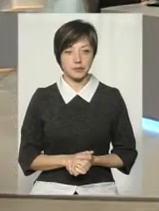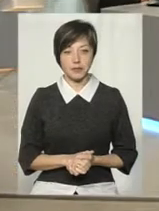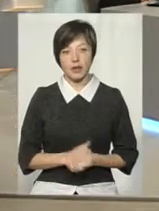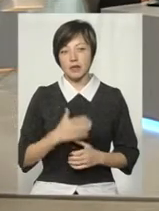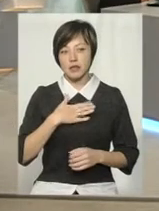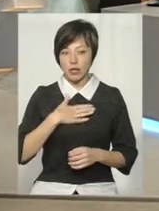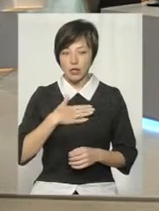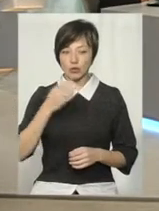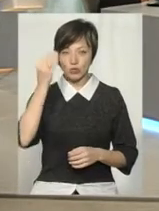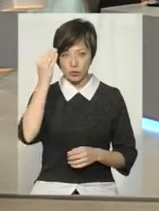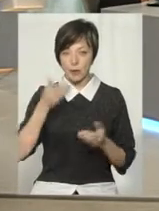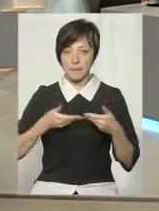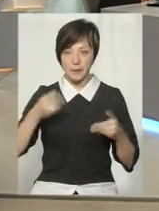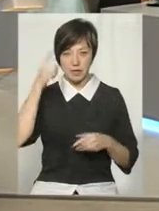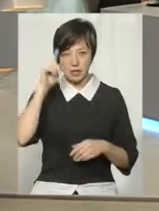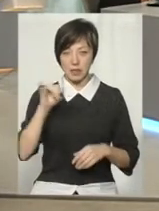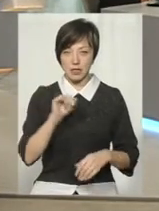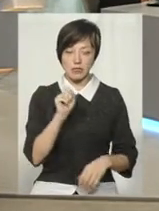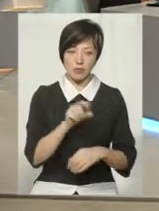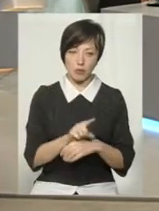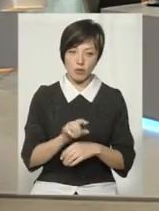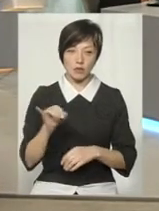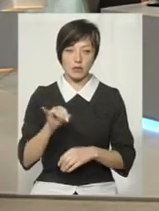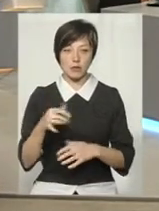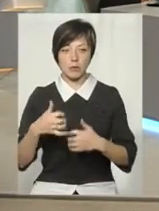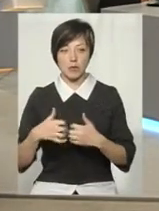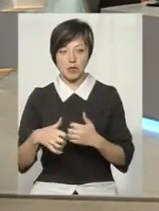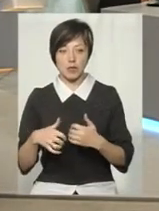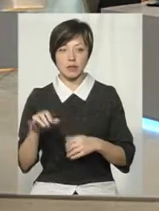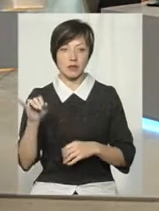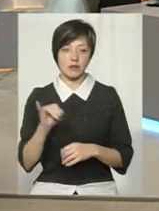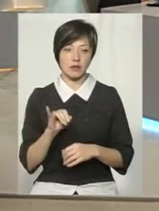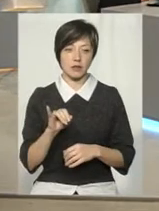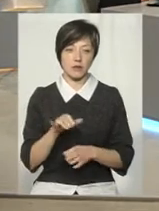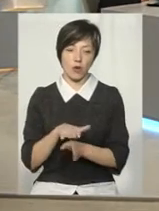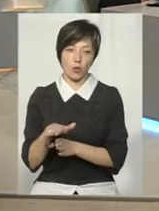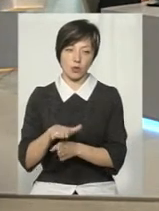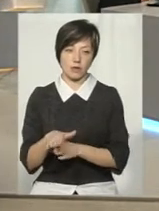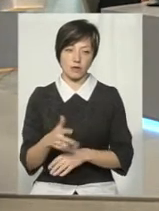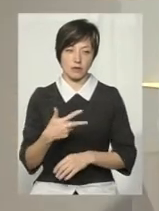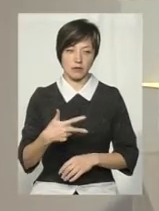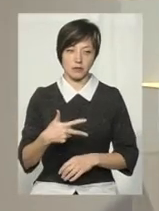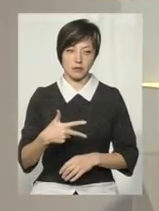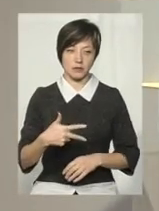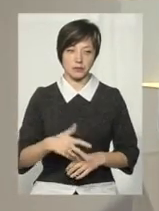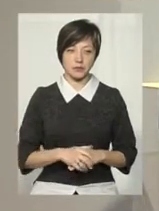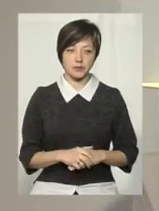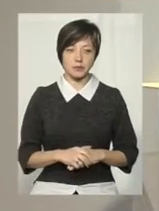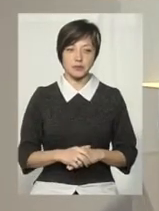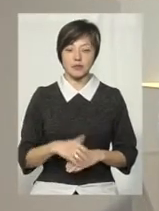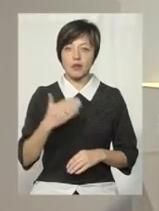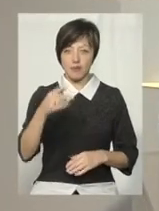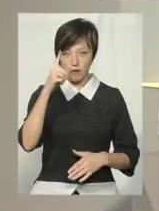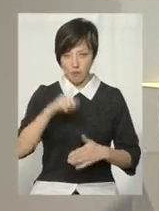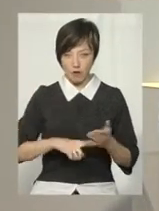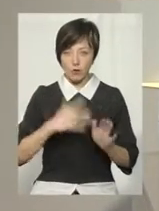нашу думку, ми знаємо і замовників, і посередників, і виконавців. А ви впевнені, що